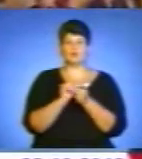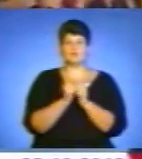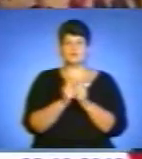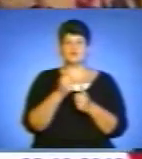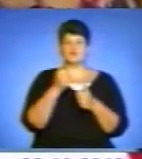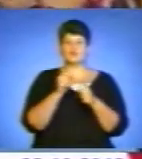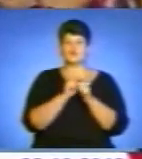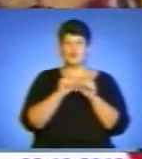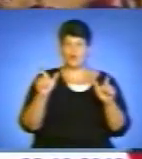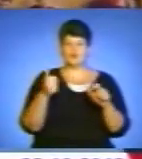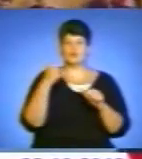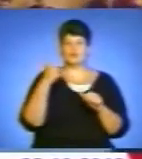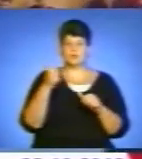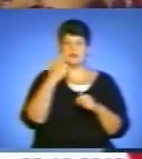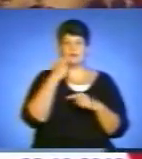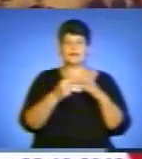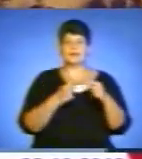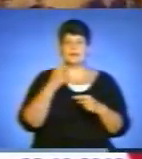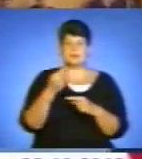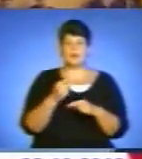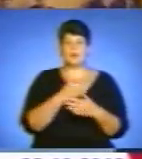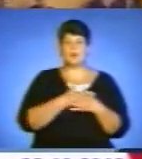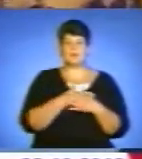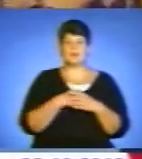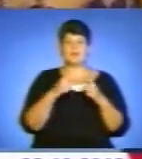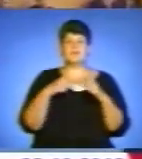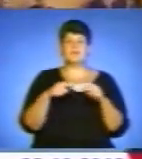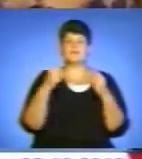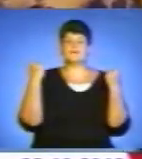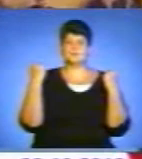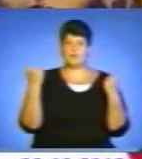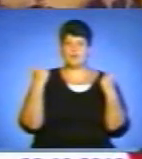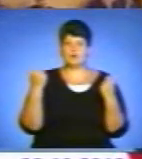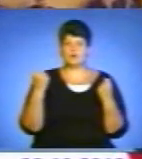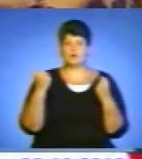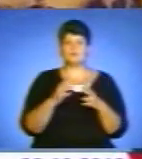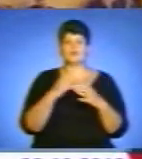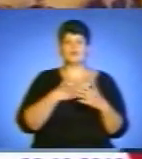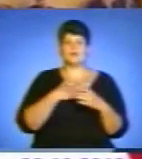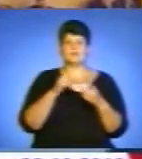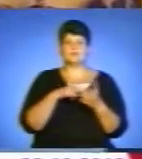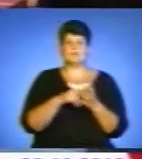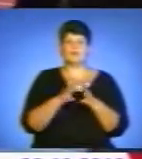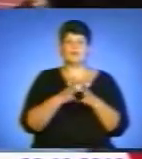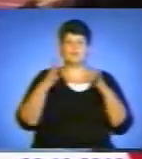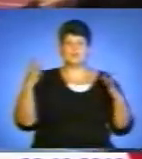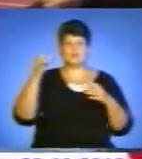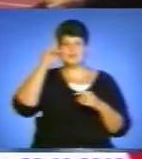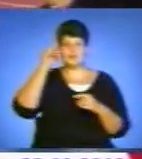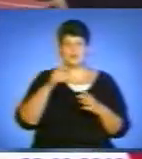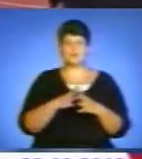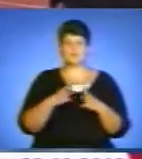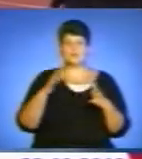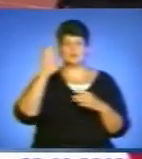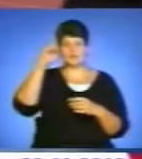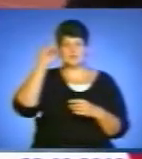добрі традиції. У нас це один із улюблених видів спорту, і завдяки цьому про наше місто більше знайдуть, у нас більше хочуть приїжджати. Марія Лівач